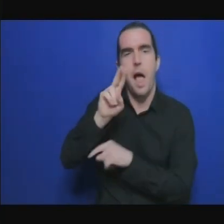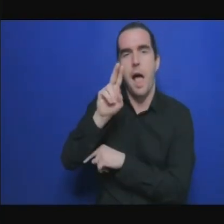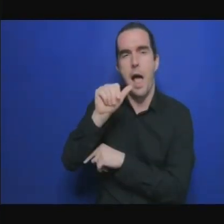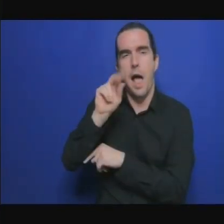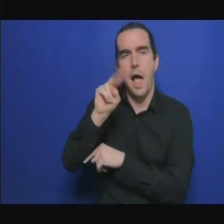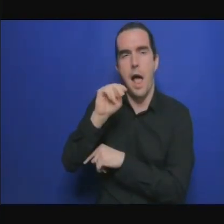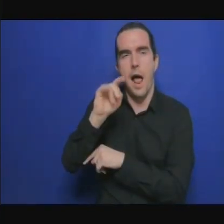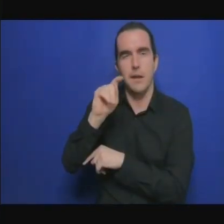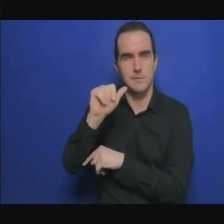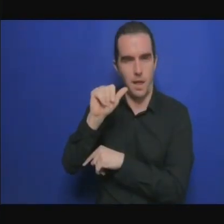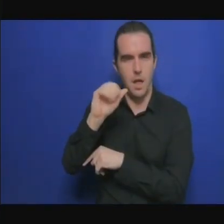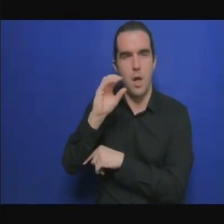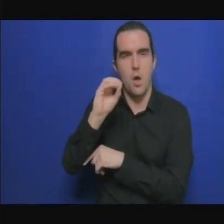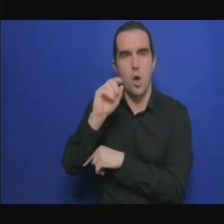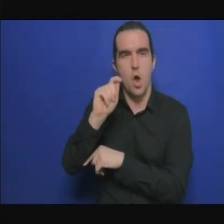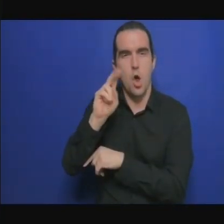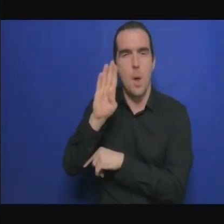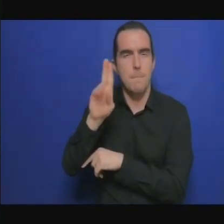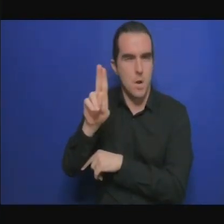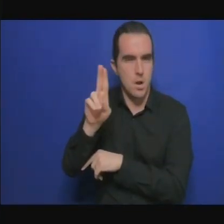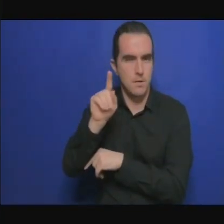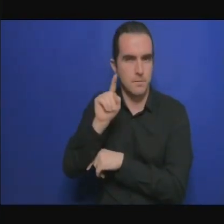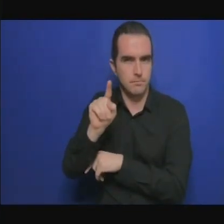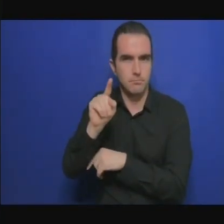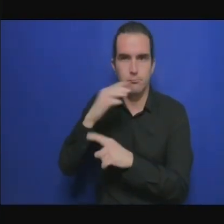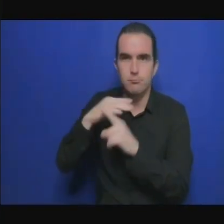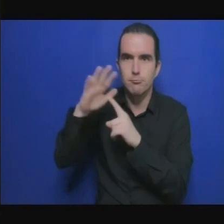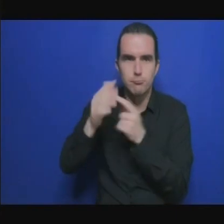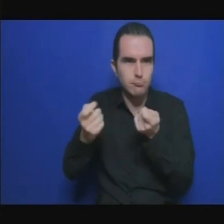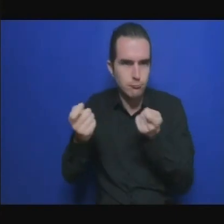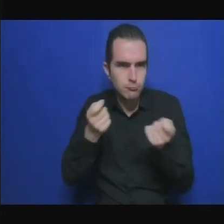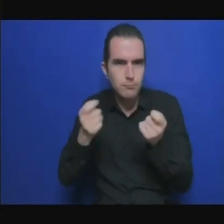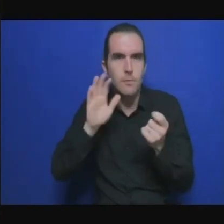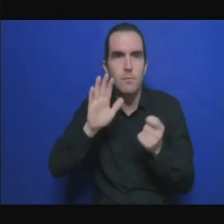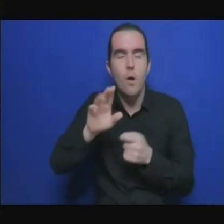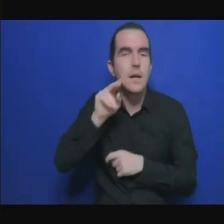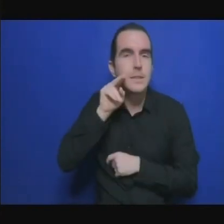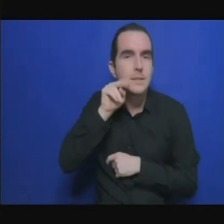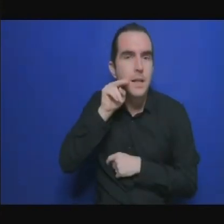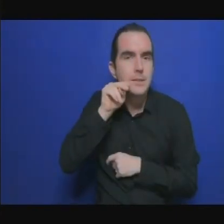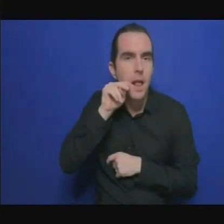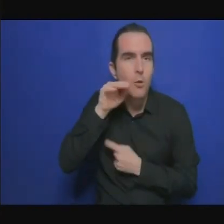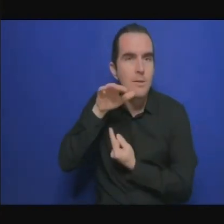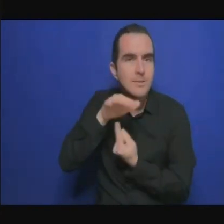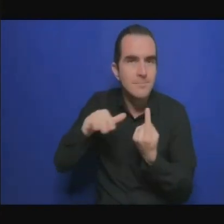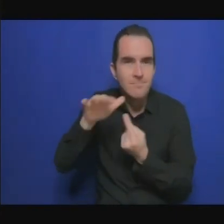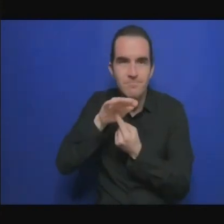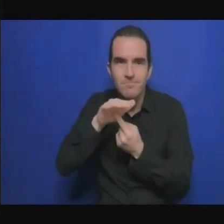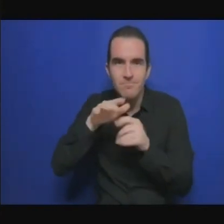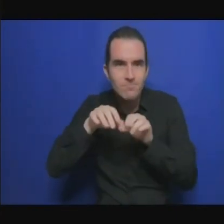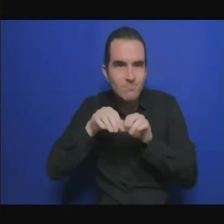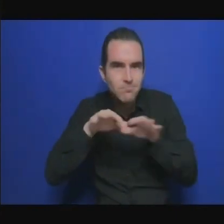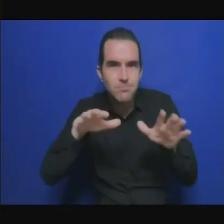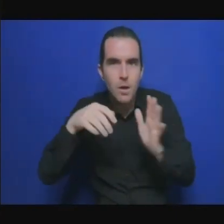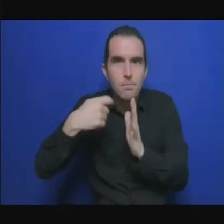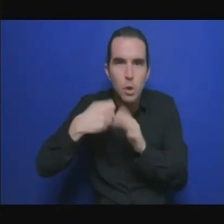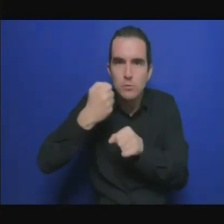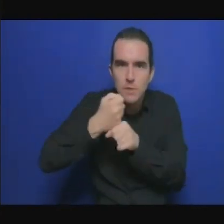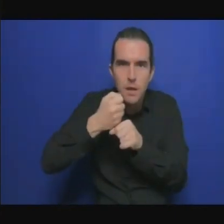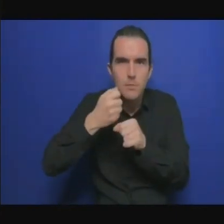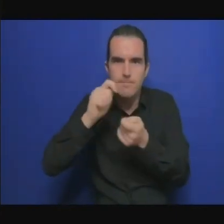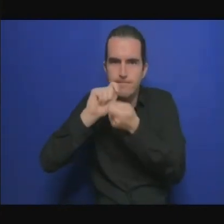'Agence d'électrification rurale. Donc, au nom de ça, je vous remercie très chaleureusement. Nous allons